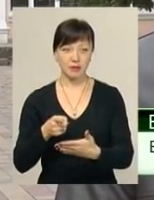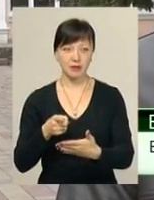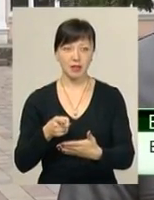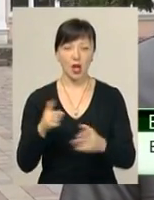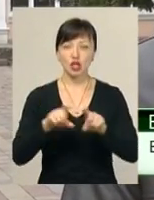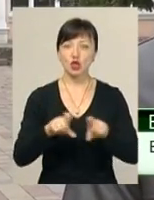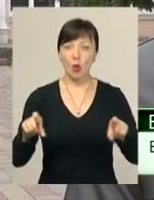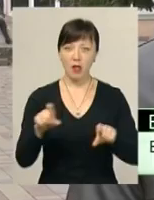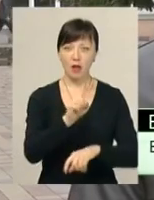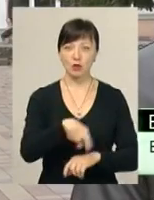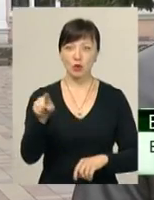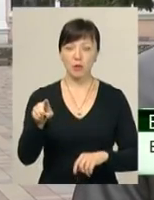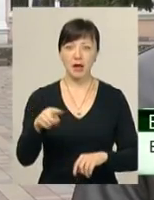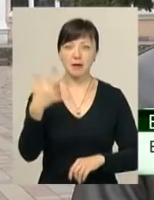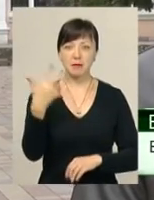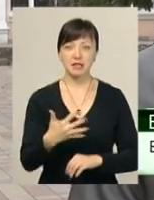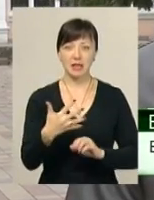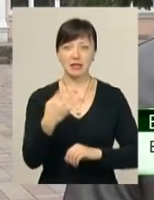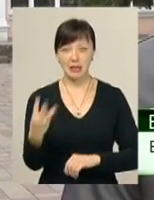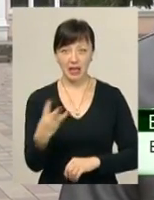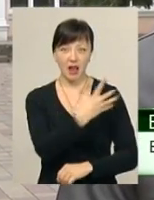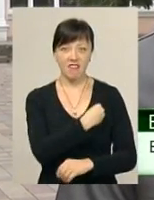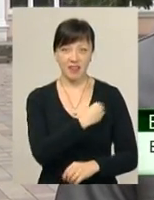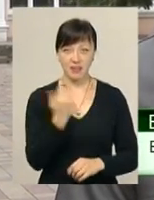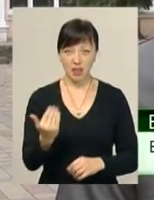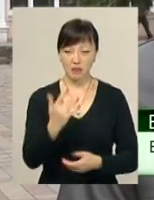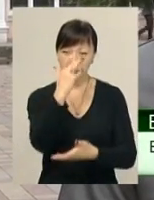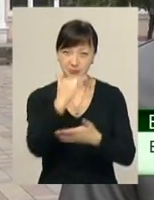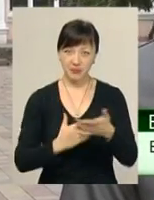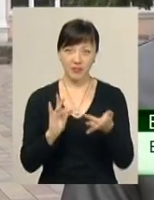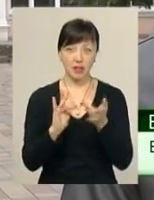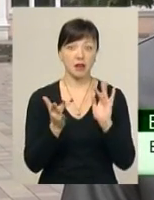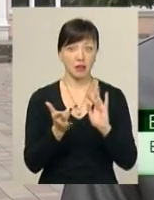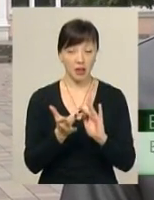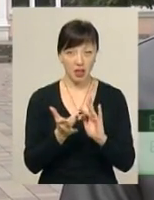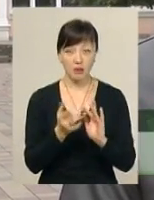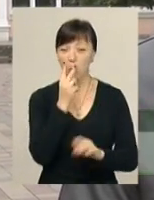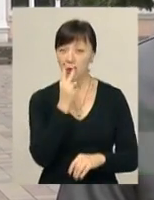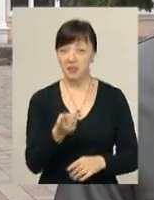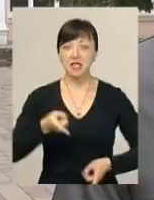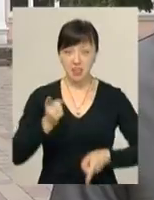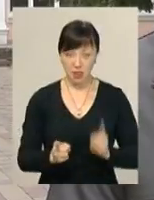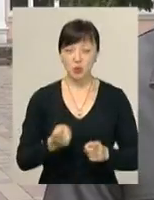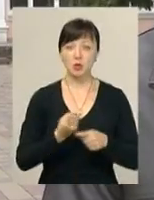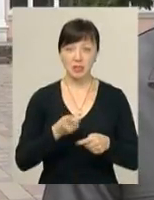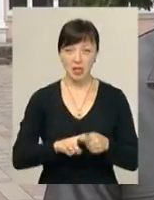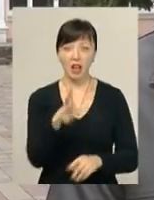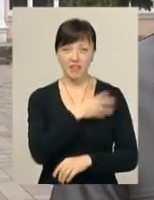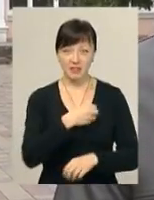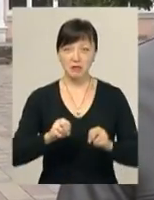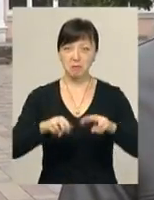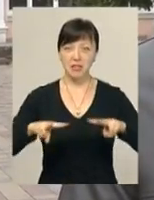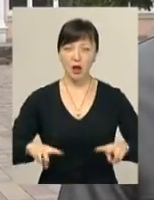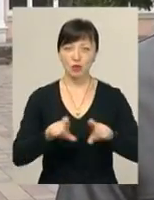Школа номер 53 Львівська. Ми по інтернету подивилися, дійсно, що це львівська